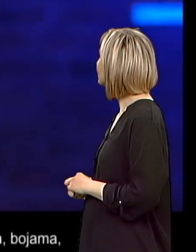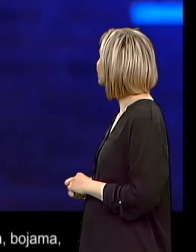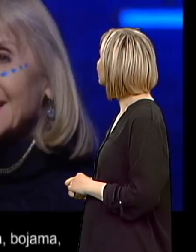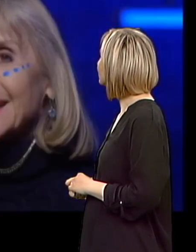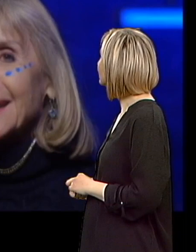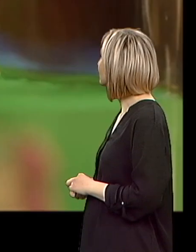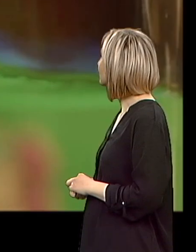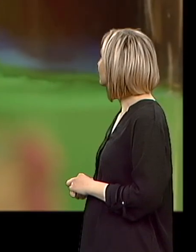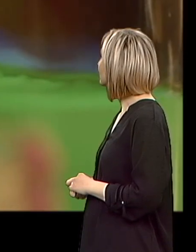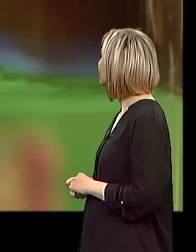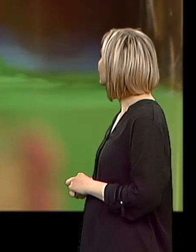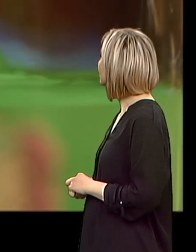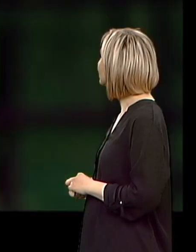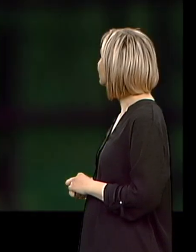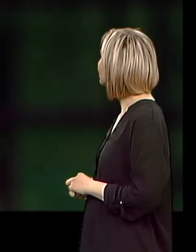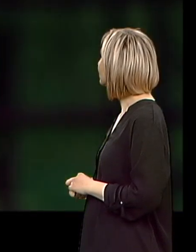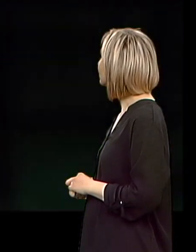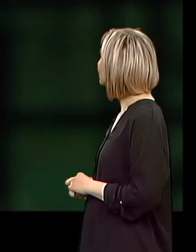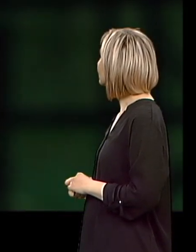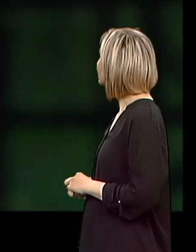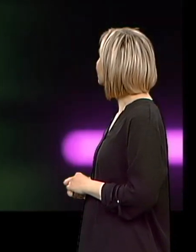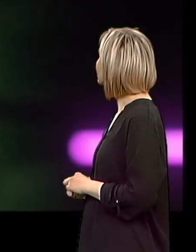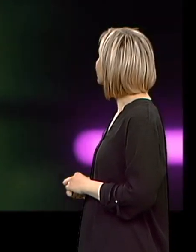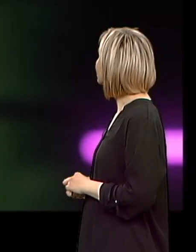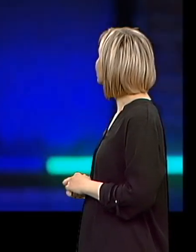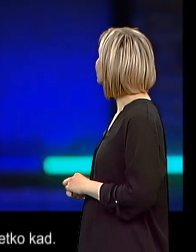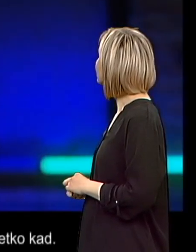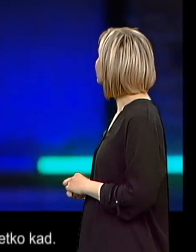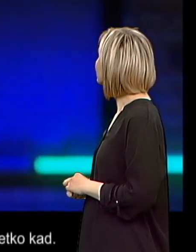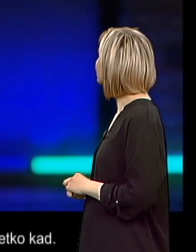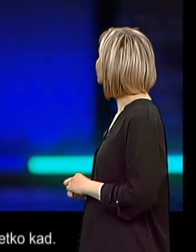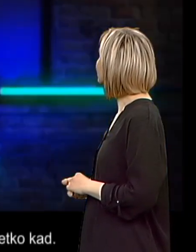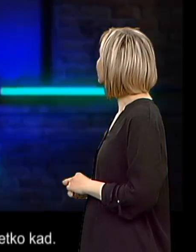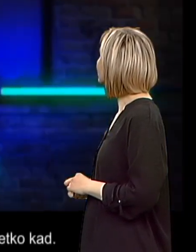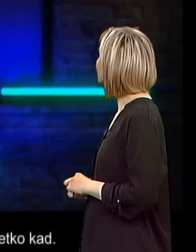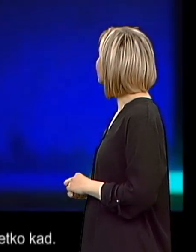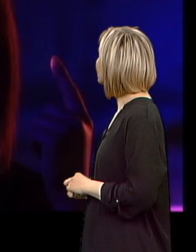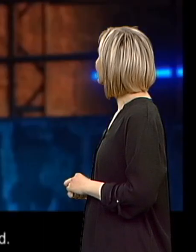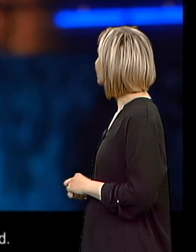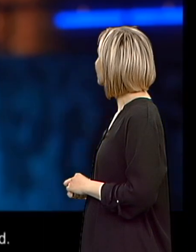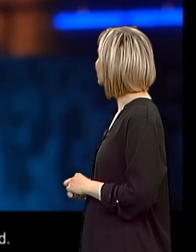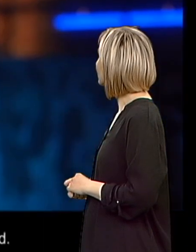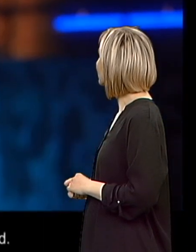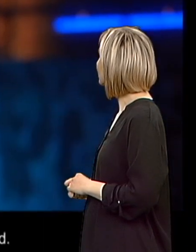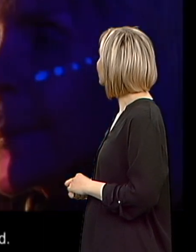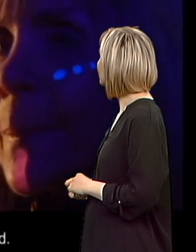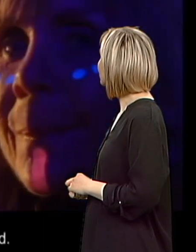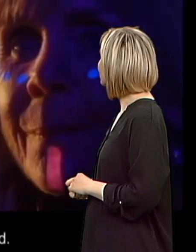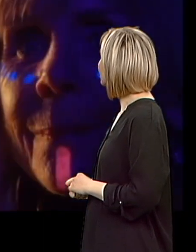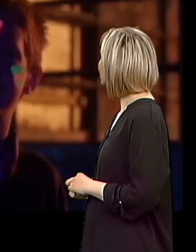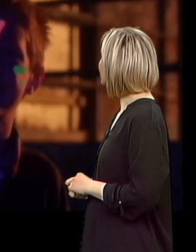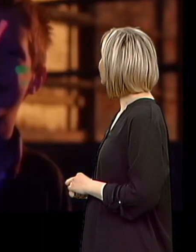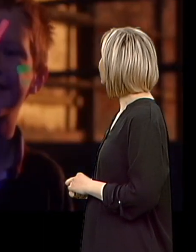O kolors, o shapes, o sizes. O time to rare up. Get your rare on.